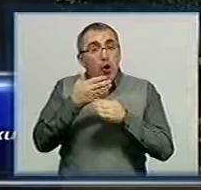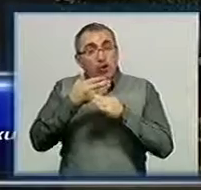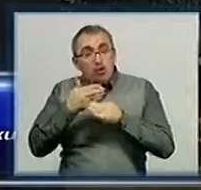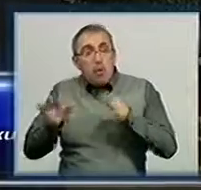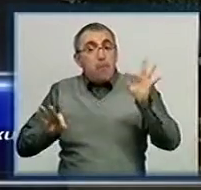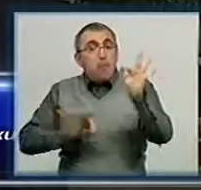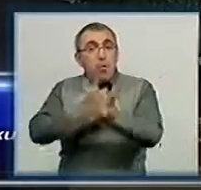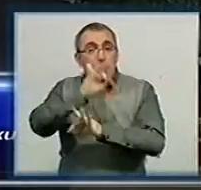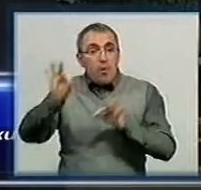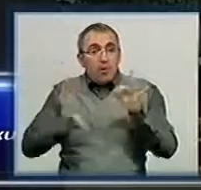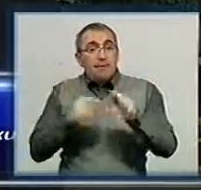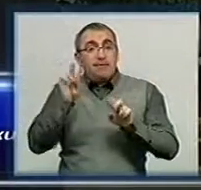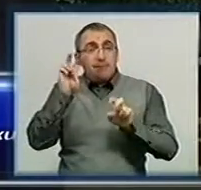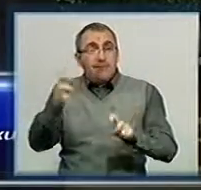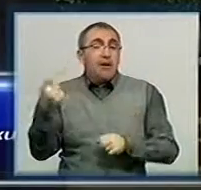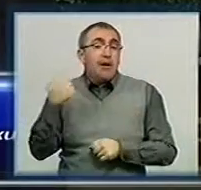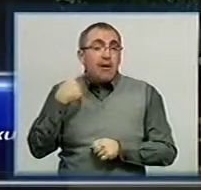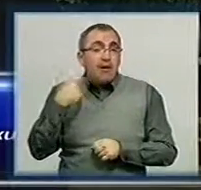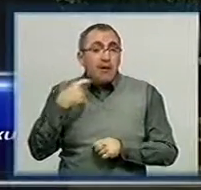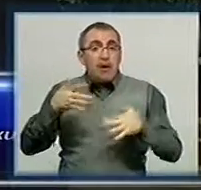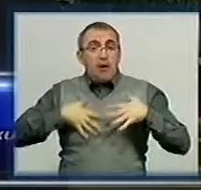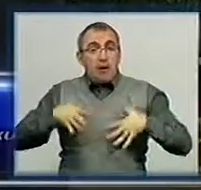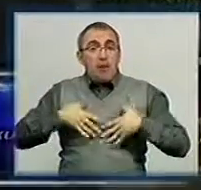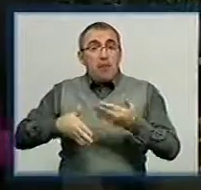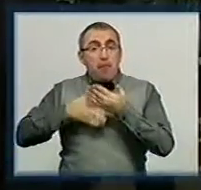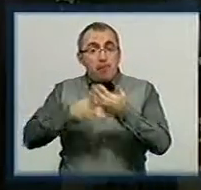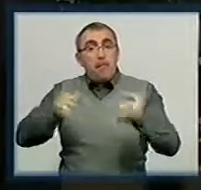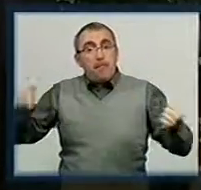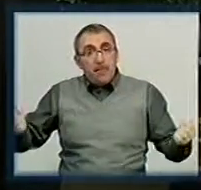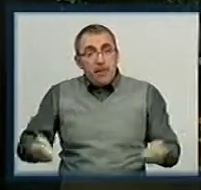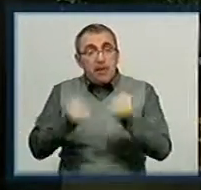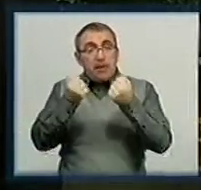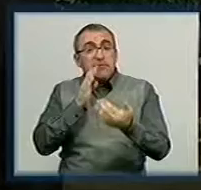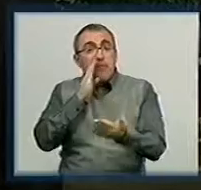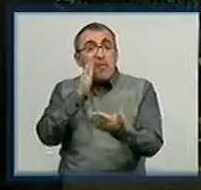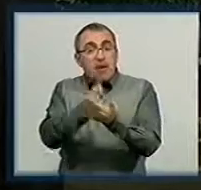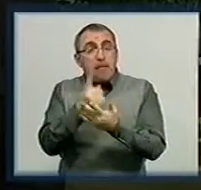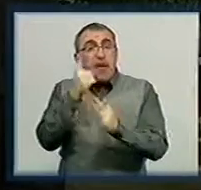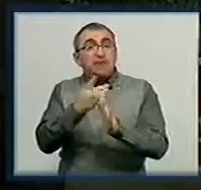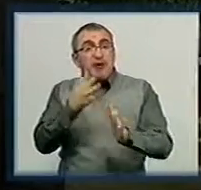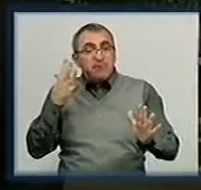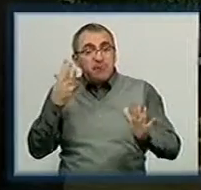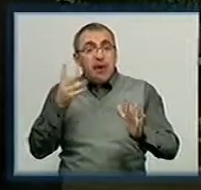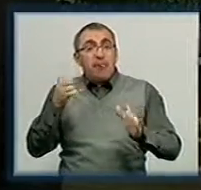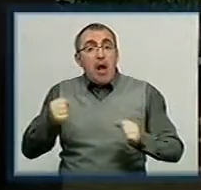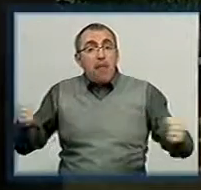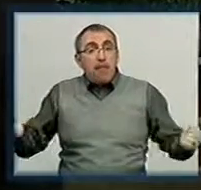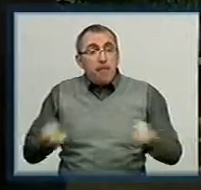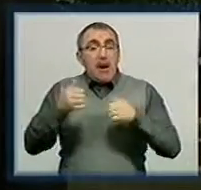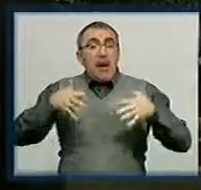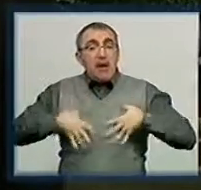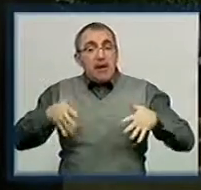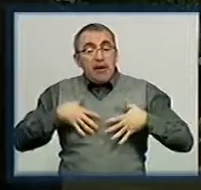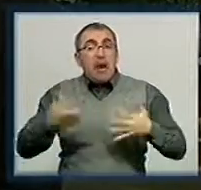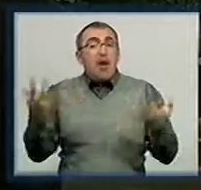проєкту. Проєкт називається «Кіровоградщина, Крим – наша допомога і підтримка». І він спрямований, перш за все, на підтримку кримчан,